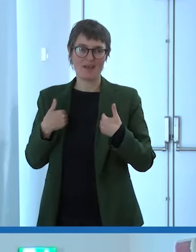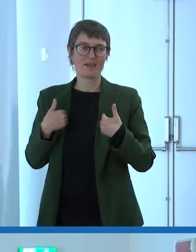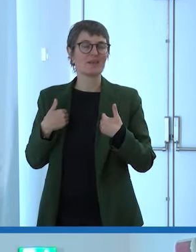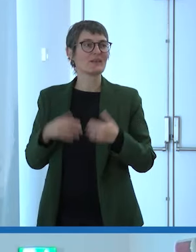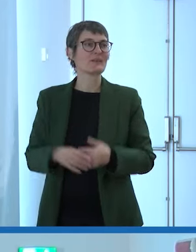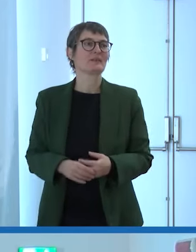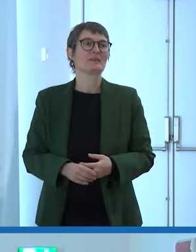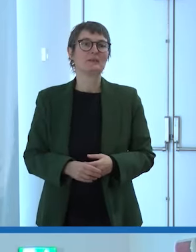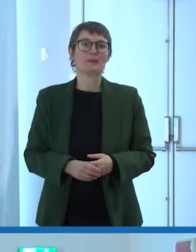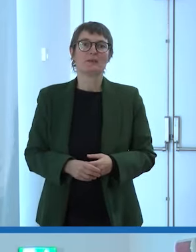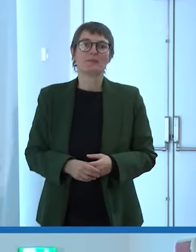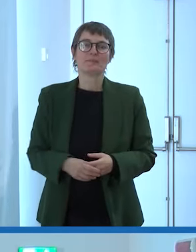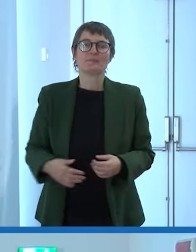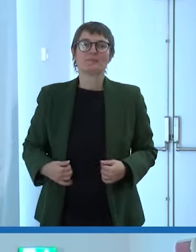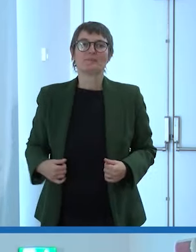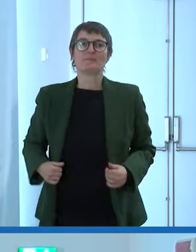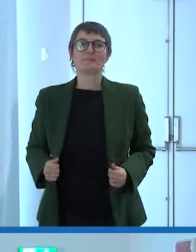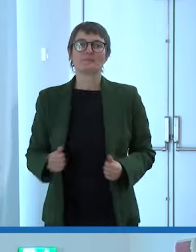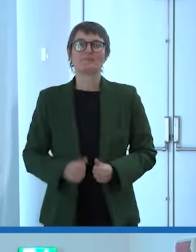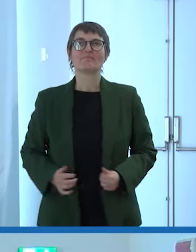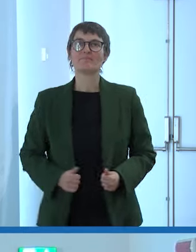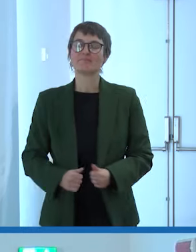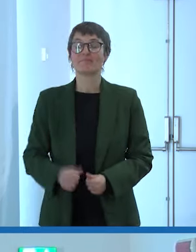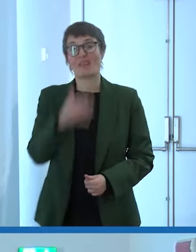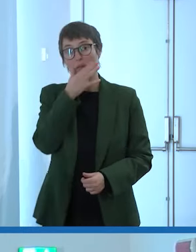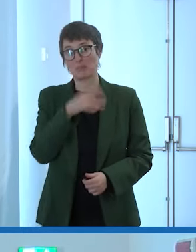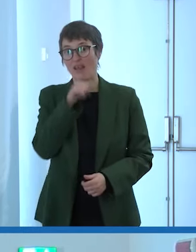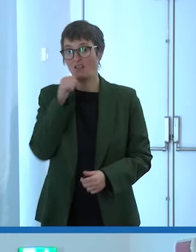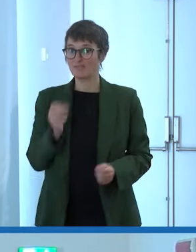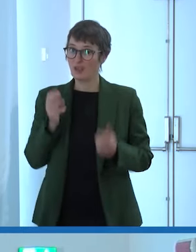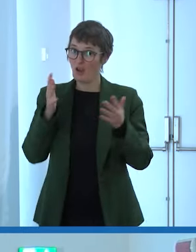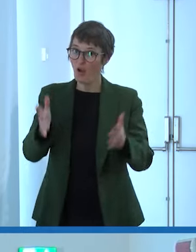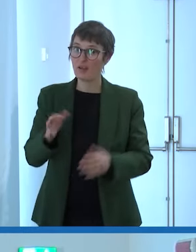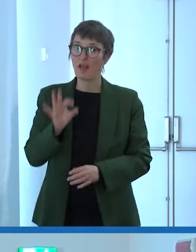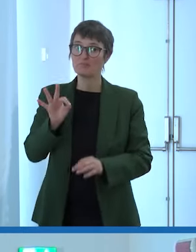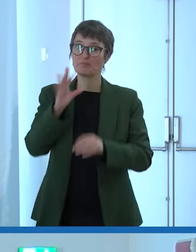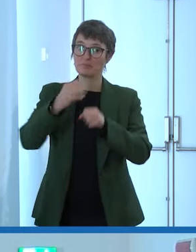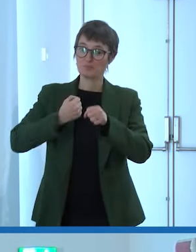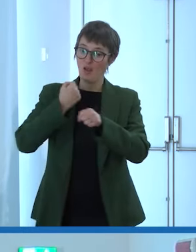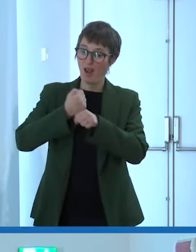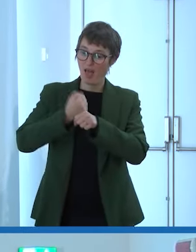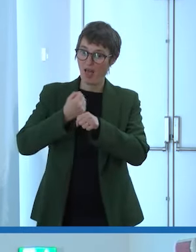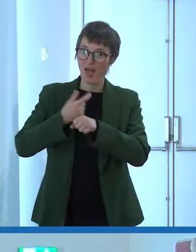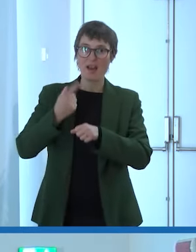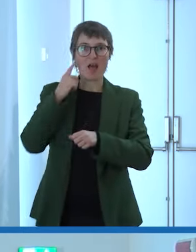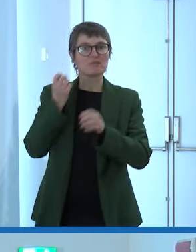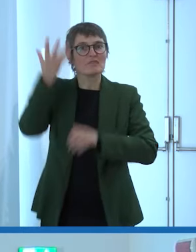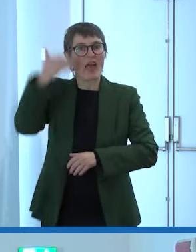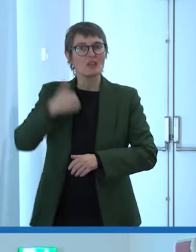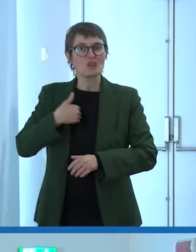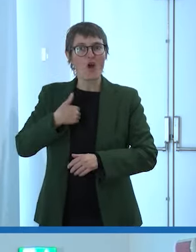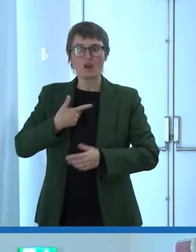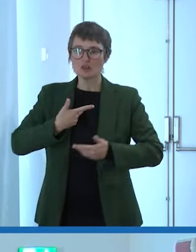vuole coraggio cioè me lo invento io il lavoro e si può e si può arrivare un milione di follower cioè